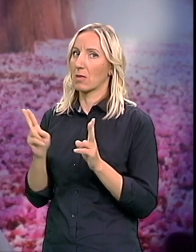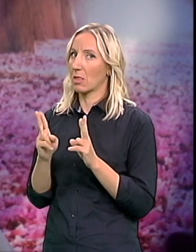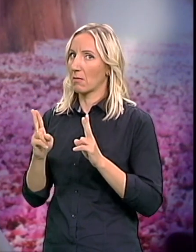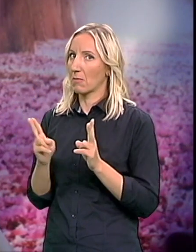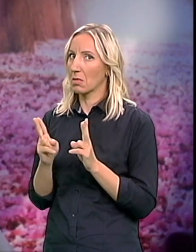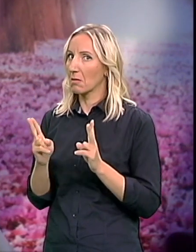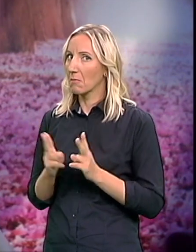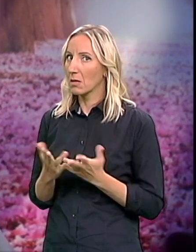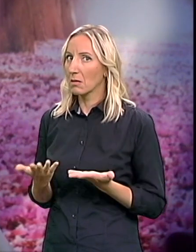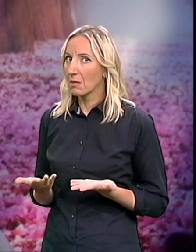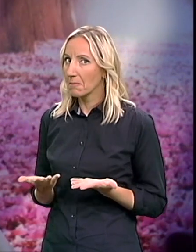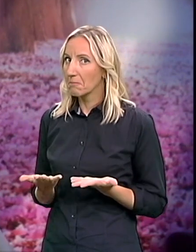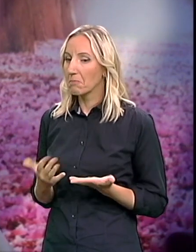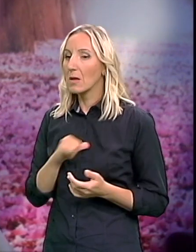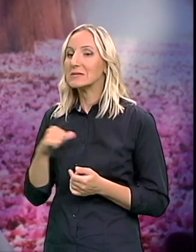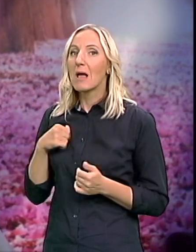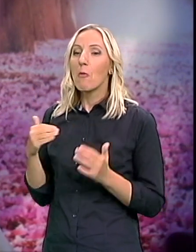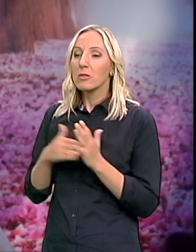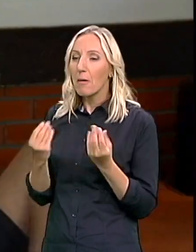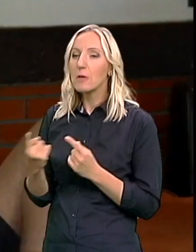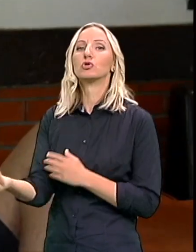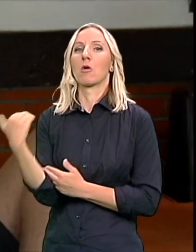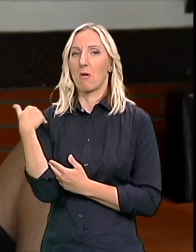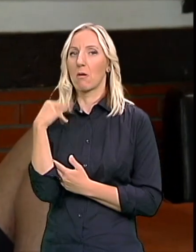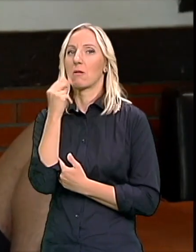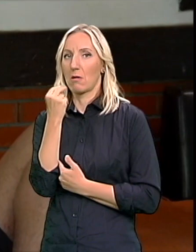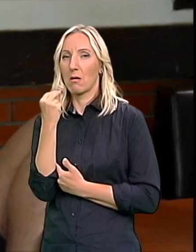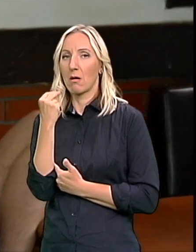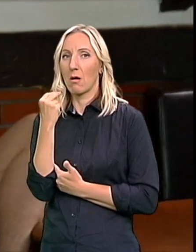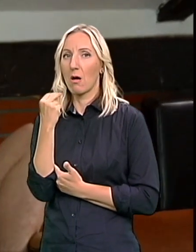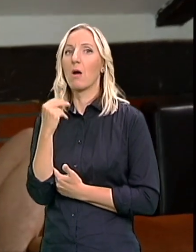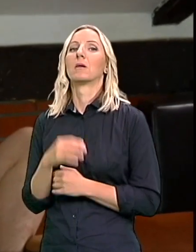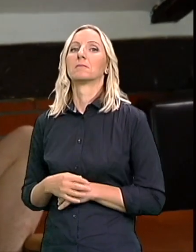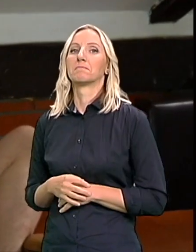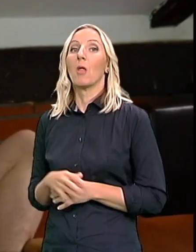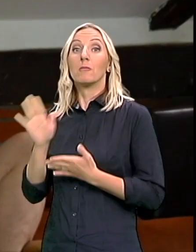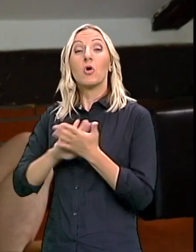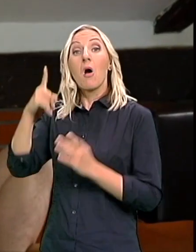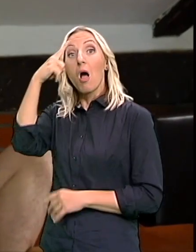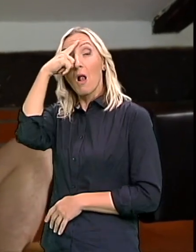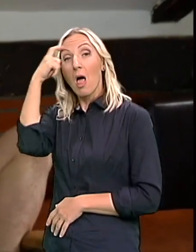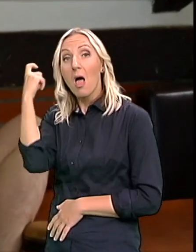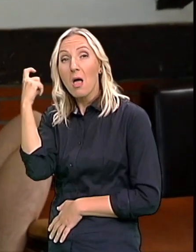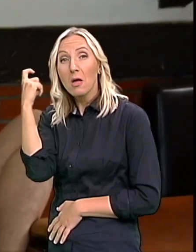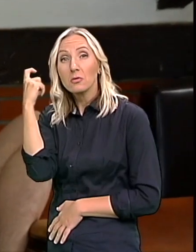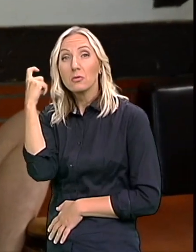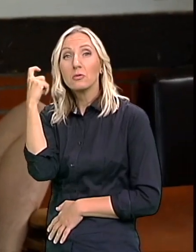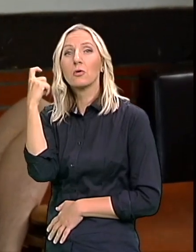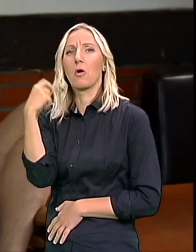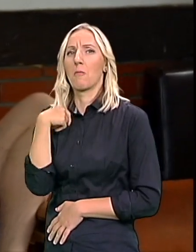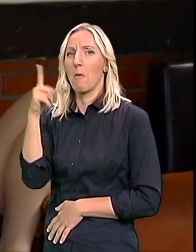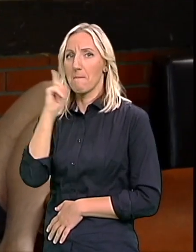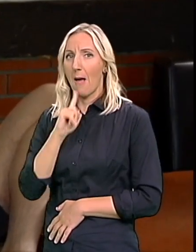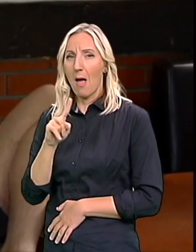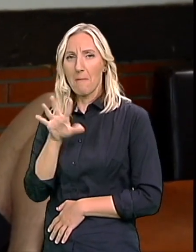Manje je pričao samo kad mu nešto treba I došlo je leto Kad je moja majka